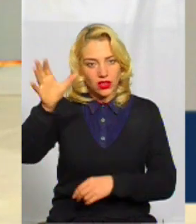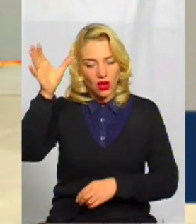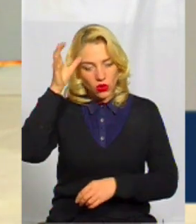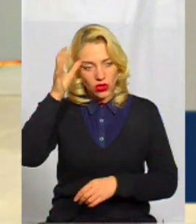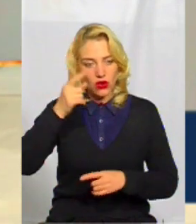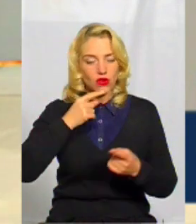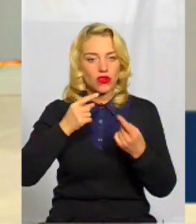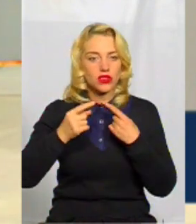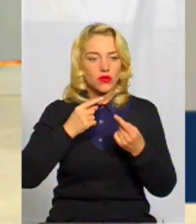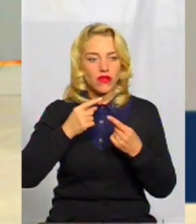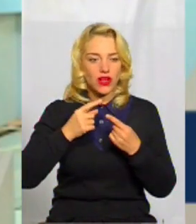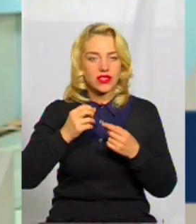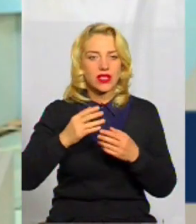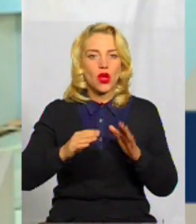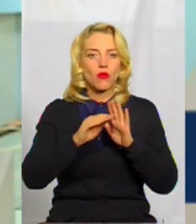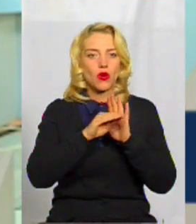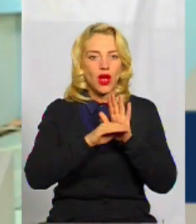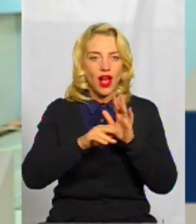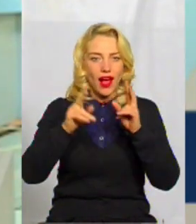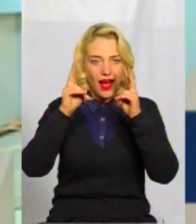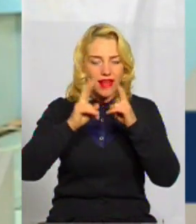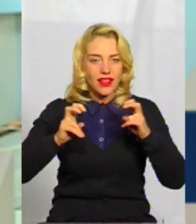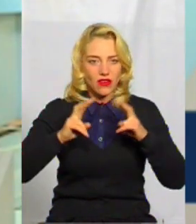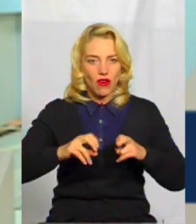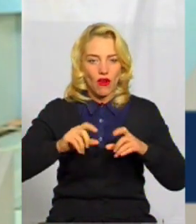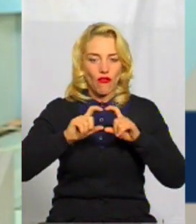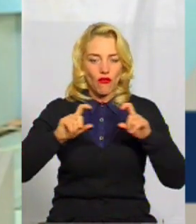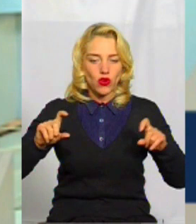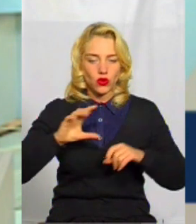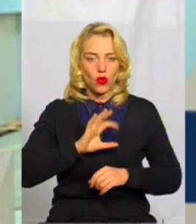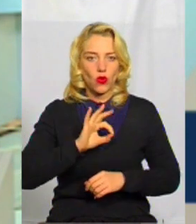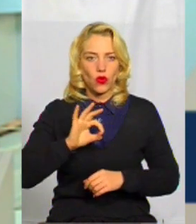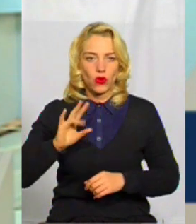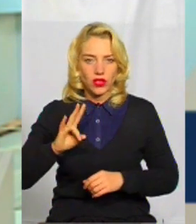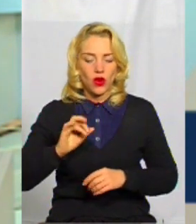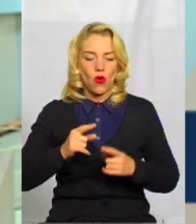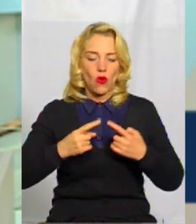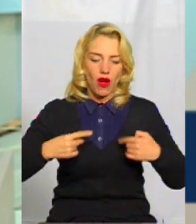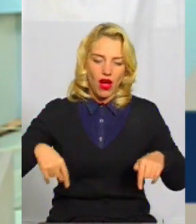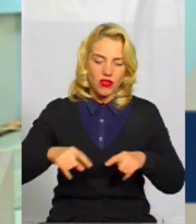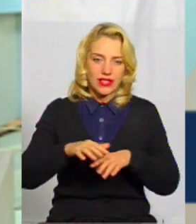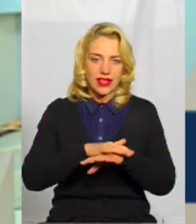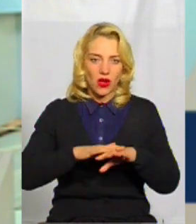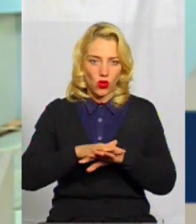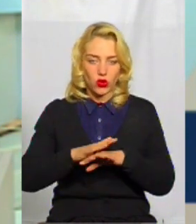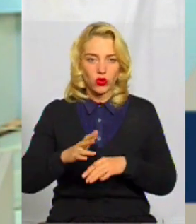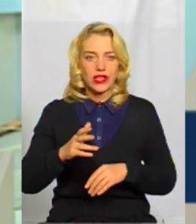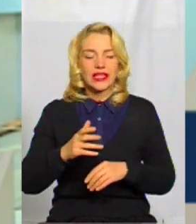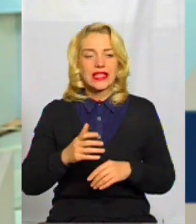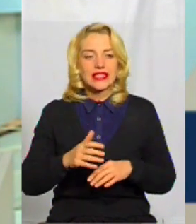Кошовською, програмною аналітикиною фонду ООН у галузі народу-населення та Людмилою